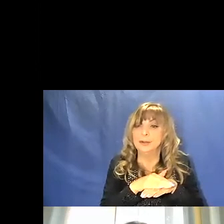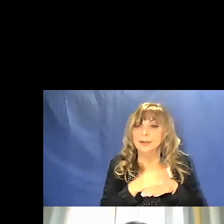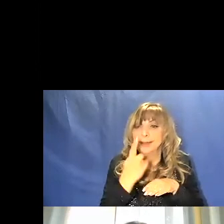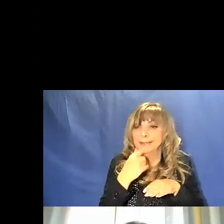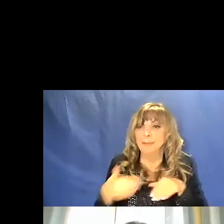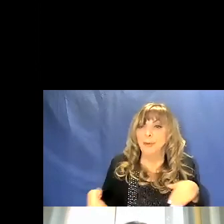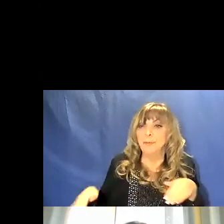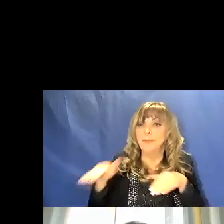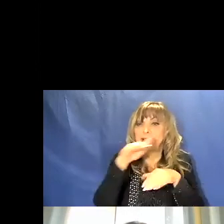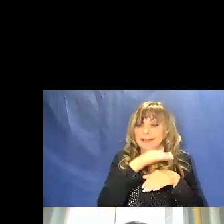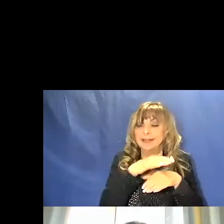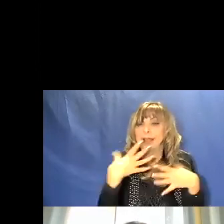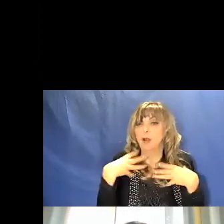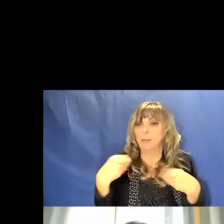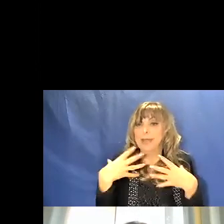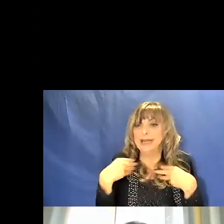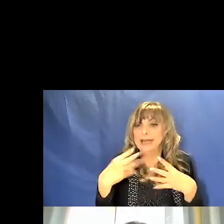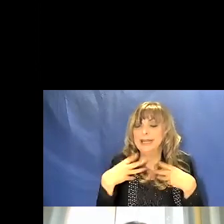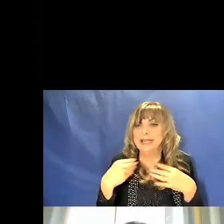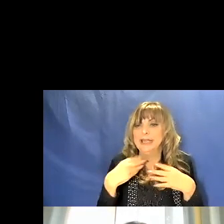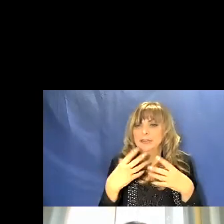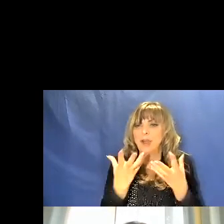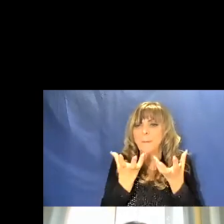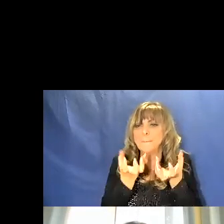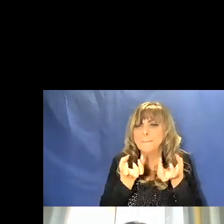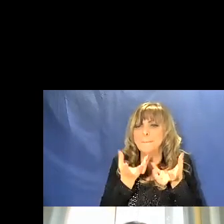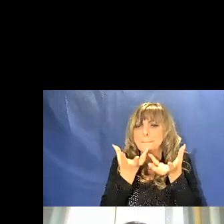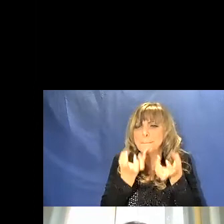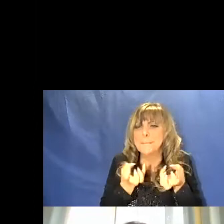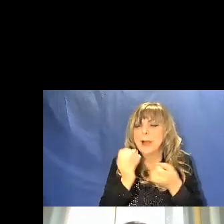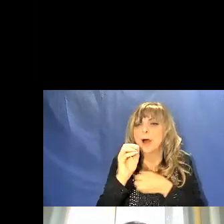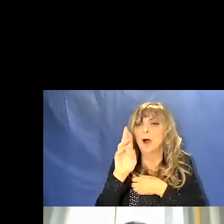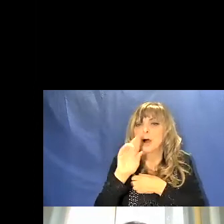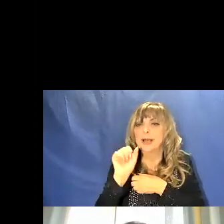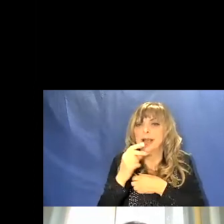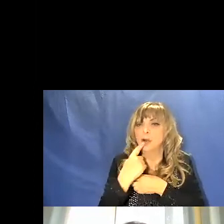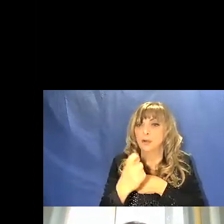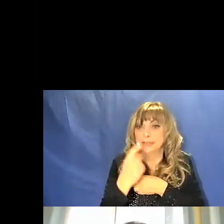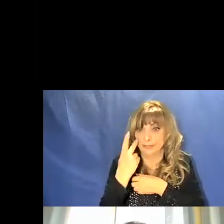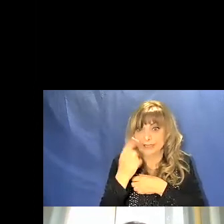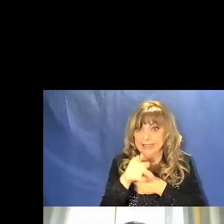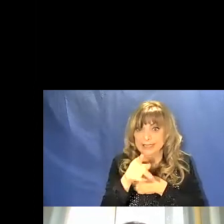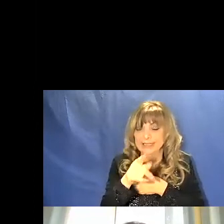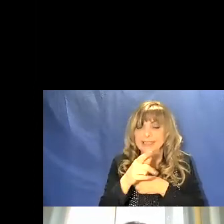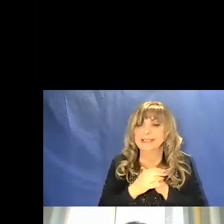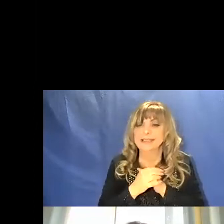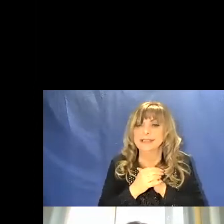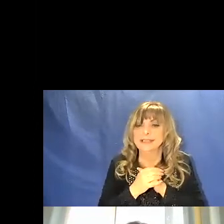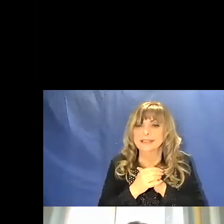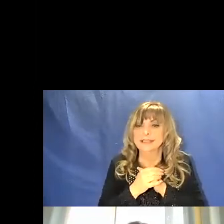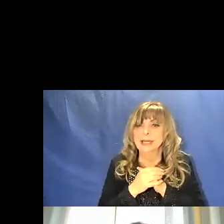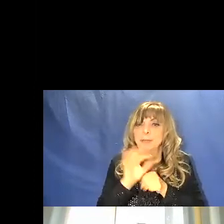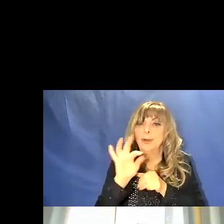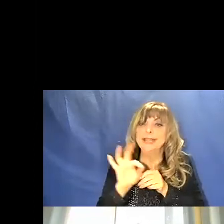forse una pelliccia completamente impregnata di ocra rossa come vedete e poi decorata